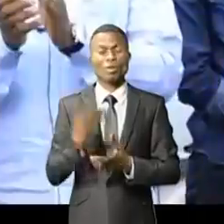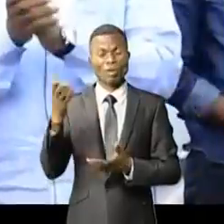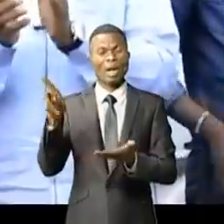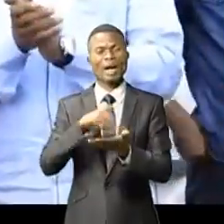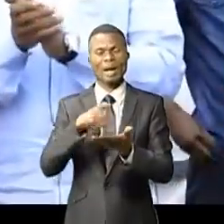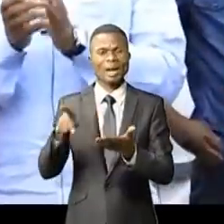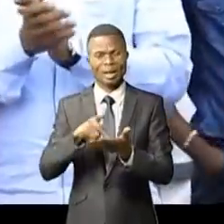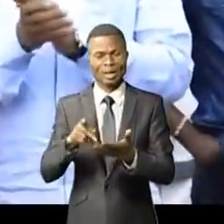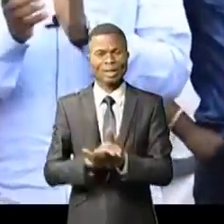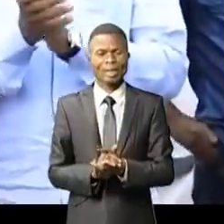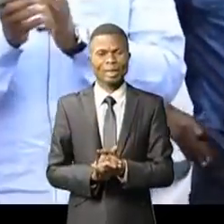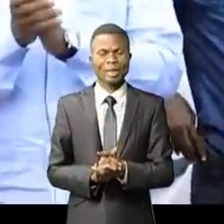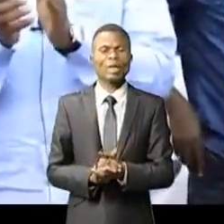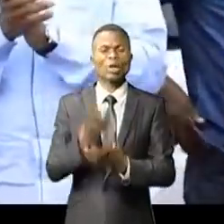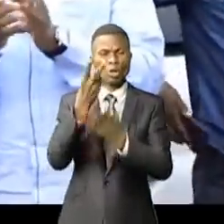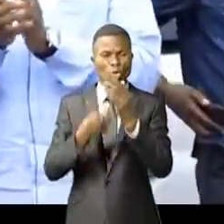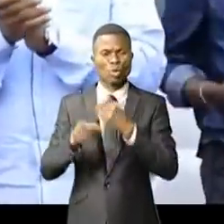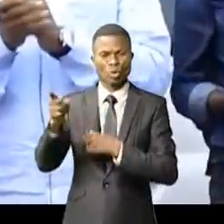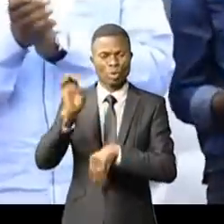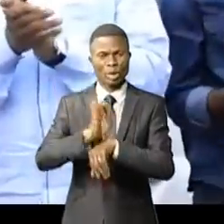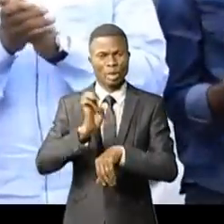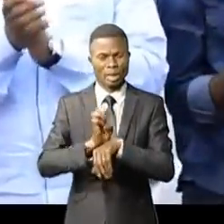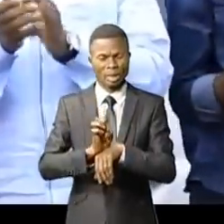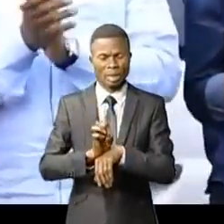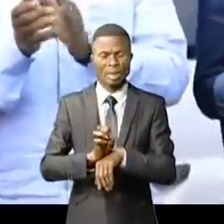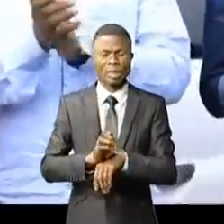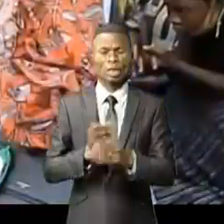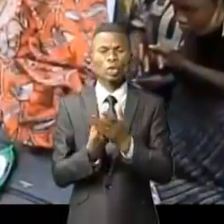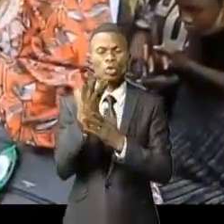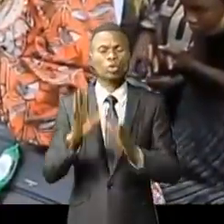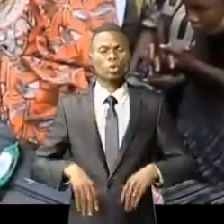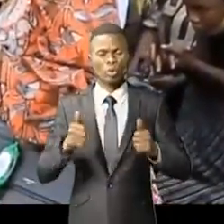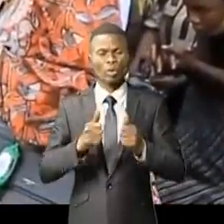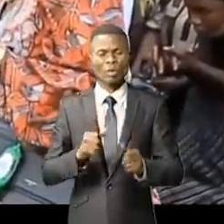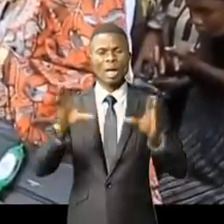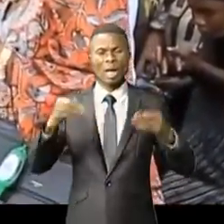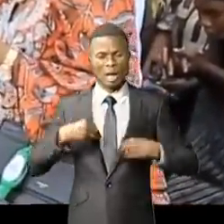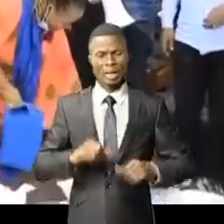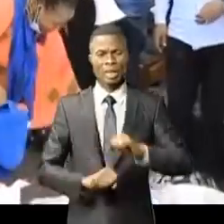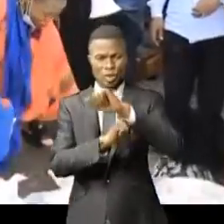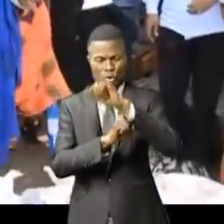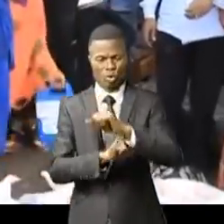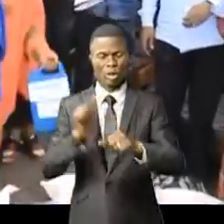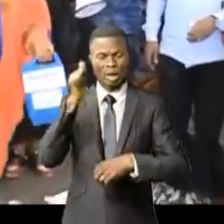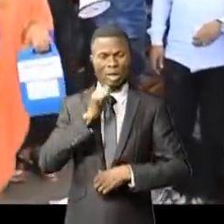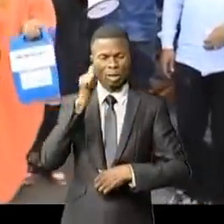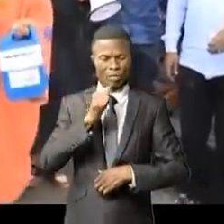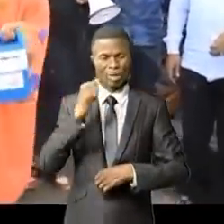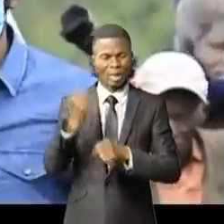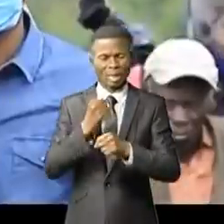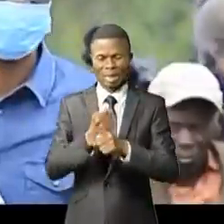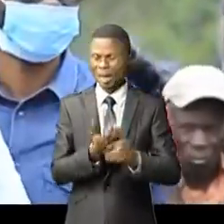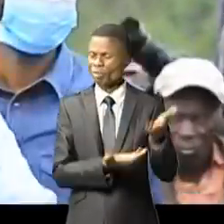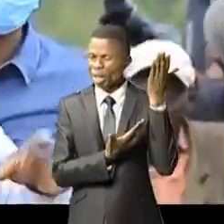Le couple Bishop Israël-Monga de l'église Arche-South-de-Vie qui a accepté d'accompagner leurs filles dans l'est du pays pour cette mission